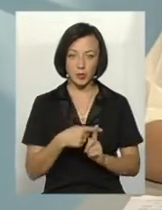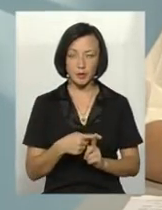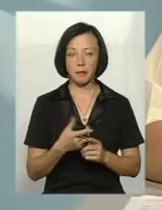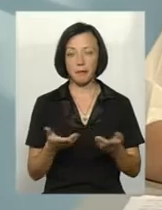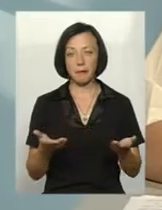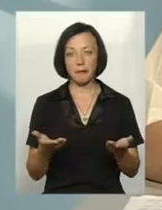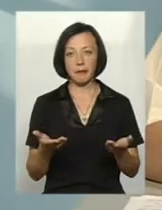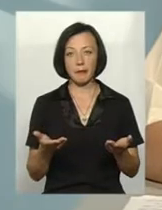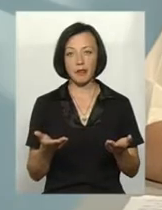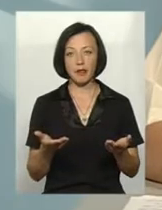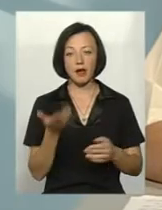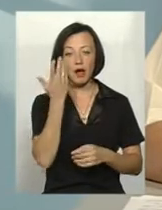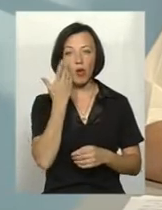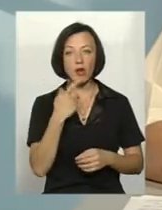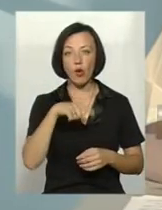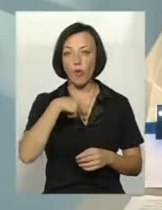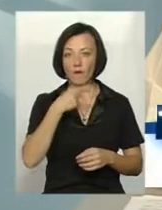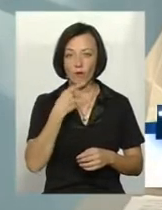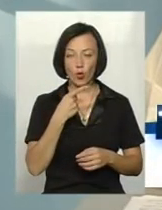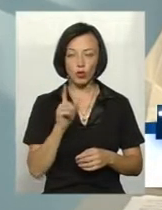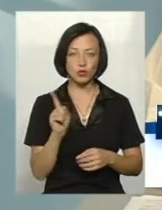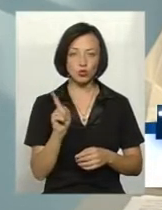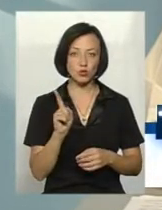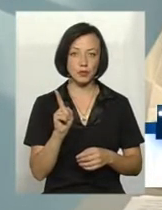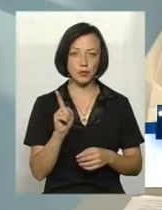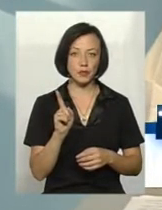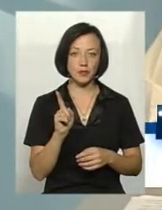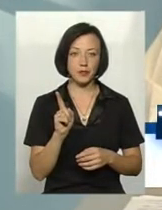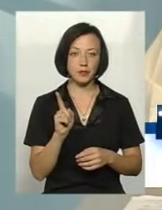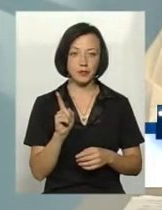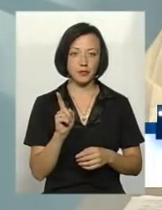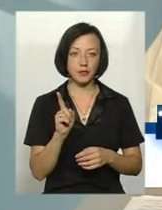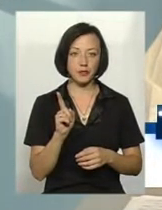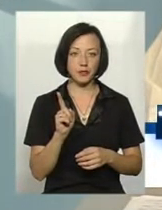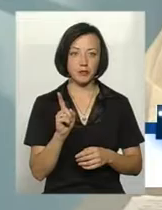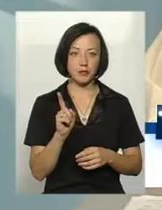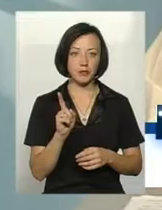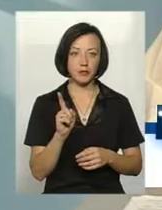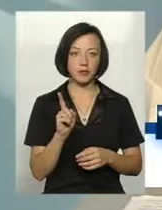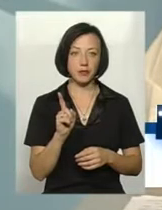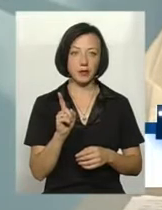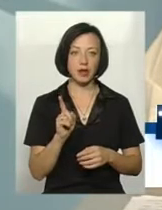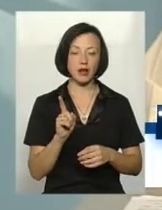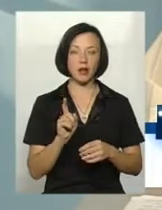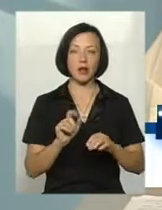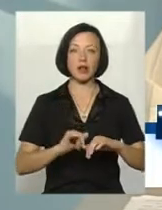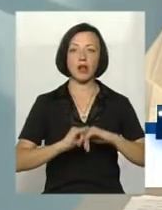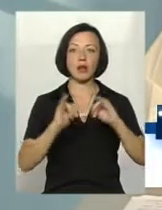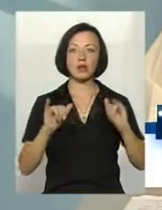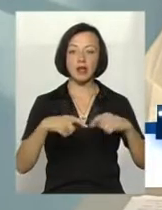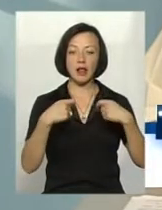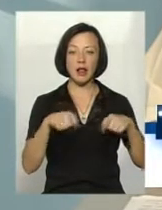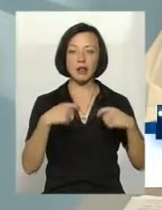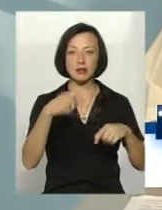Але от коли говорять зараз, що Бразилія наростила свій експорт півтора разу